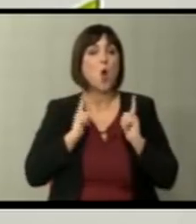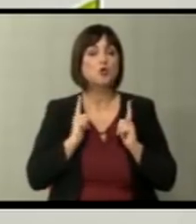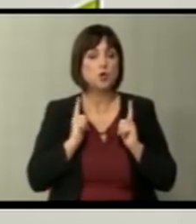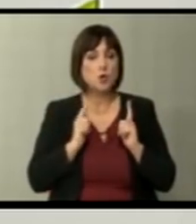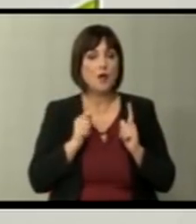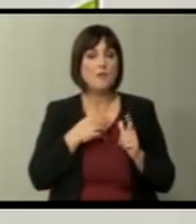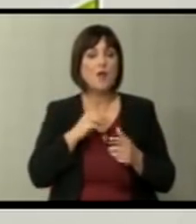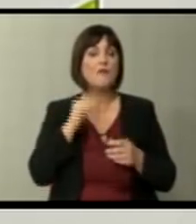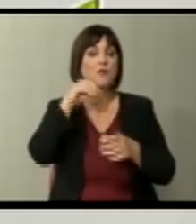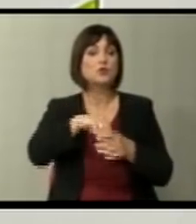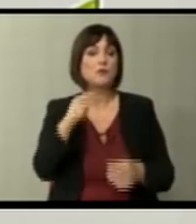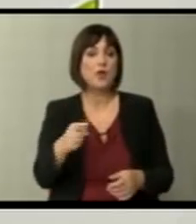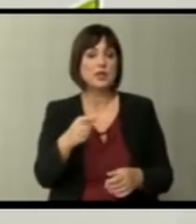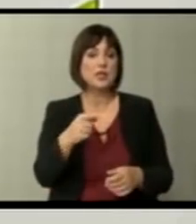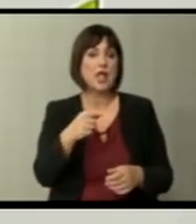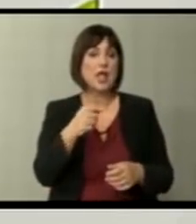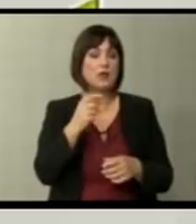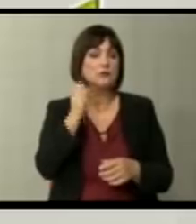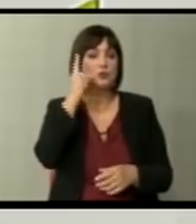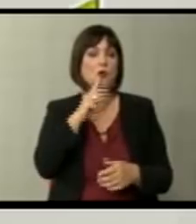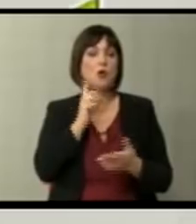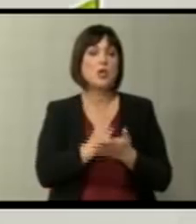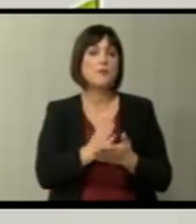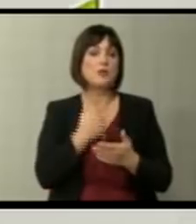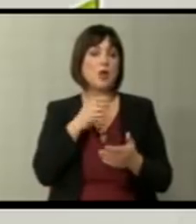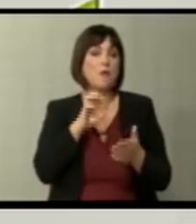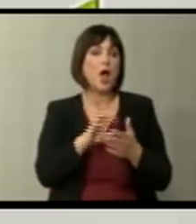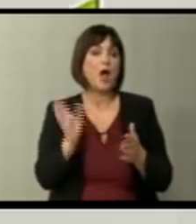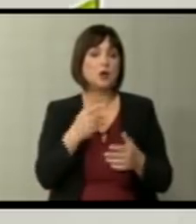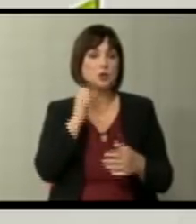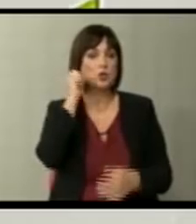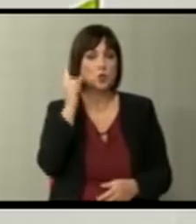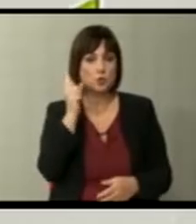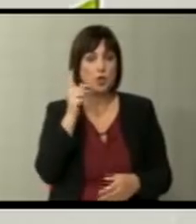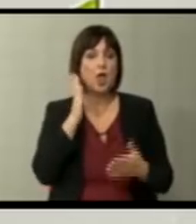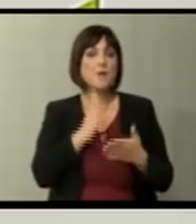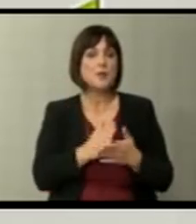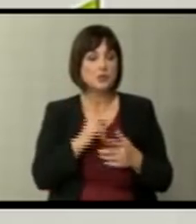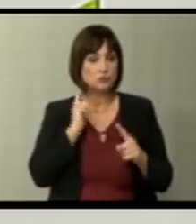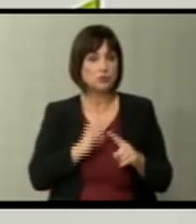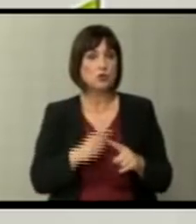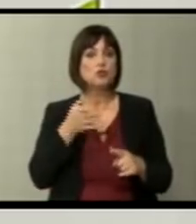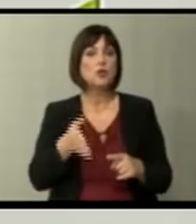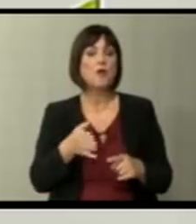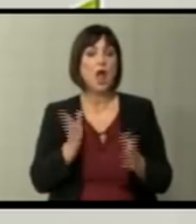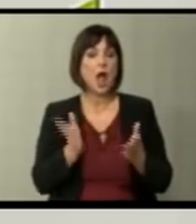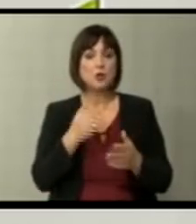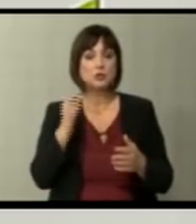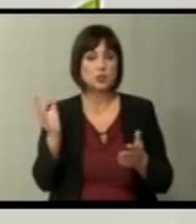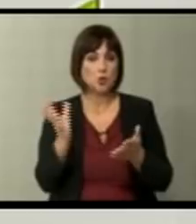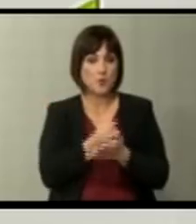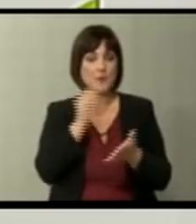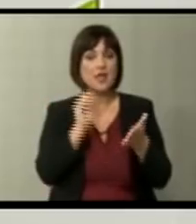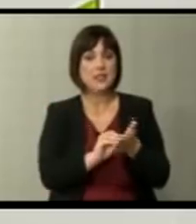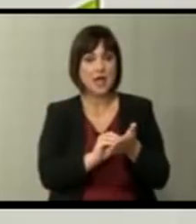вложуваме во еден наступ која ќе биде прилично символичен и ако се случи. Идеќе факта иде како се случи да добиеме